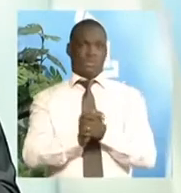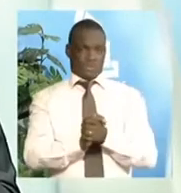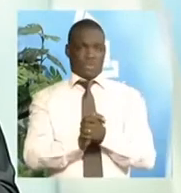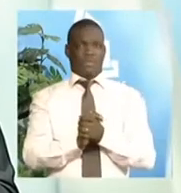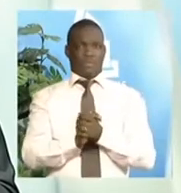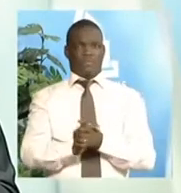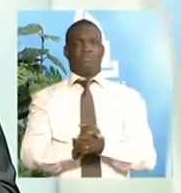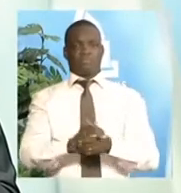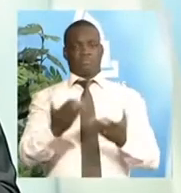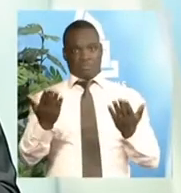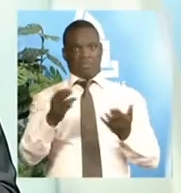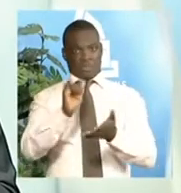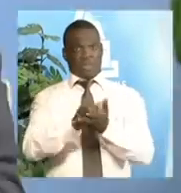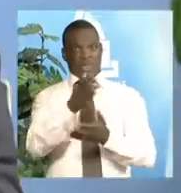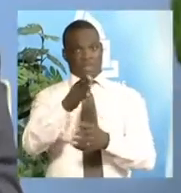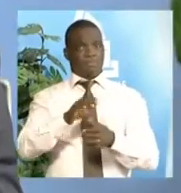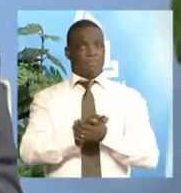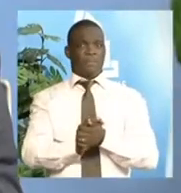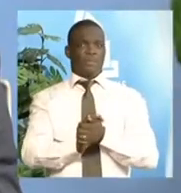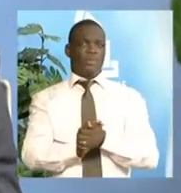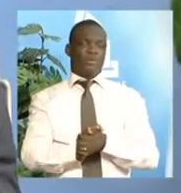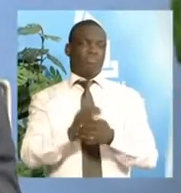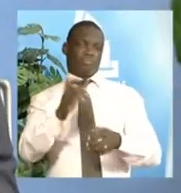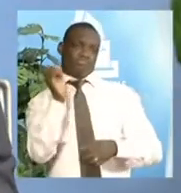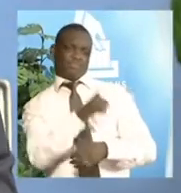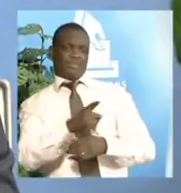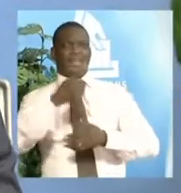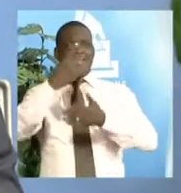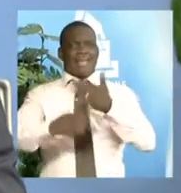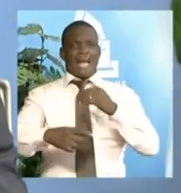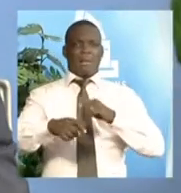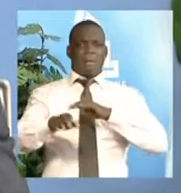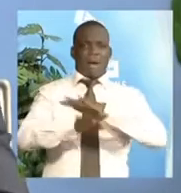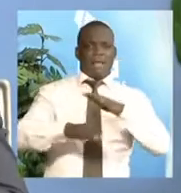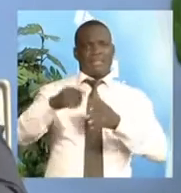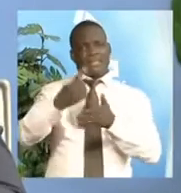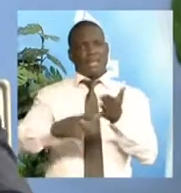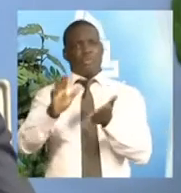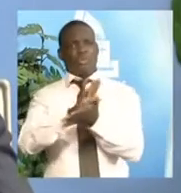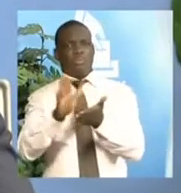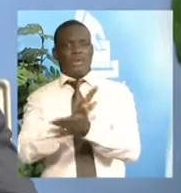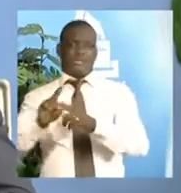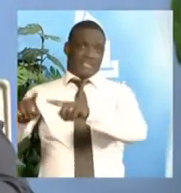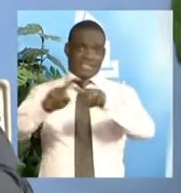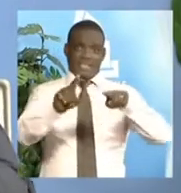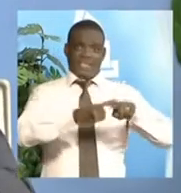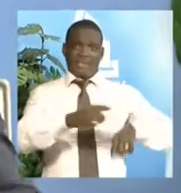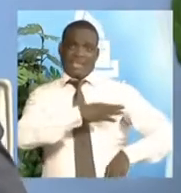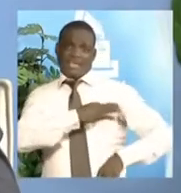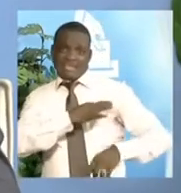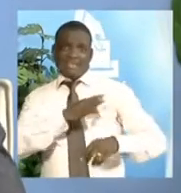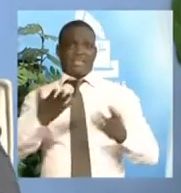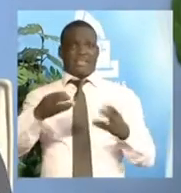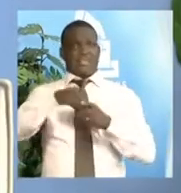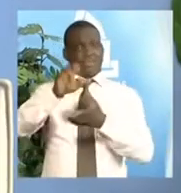la commission électorale indépendante. – Alors, c'est sûr qu'elle base et avec quels documents les différents candidats d'une